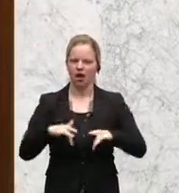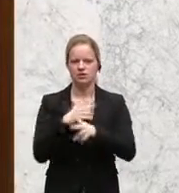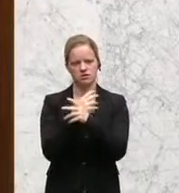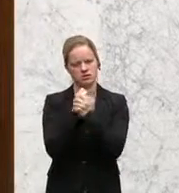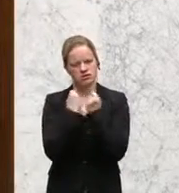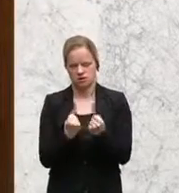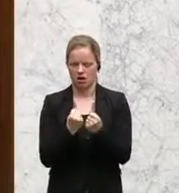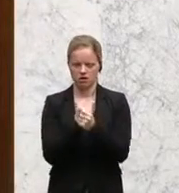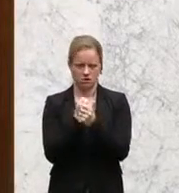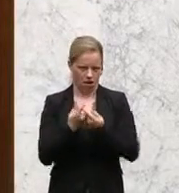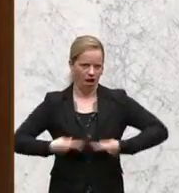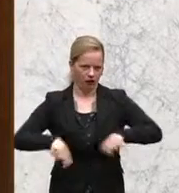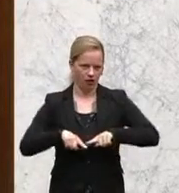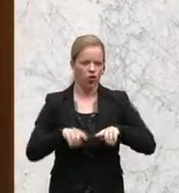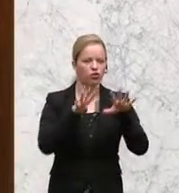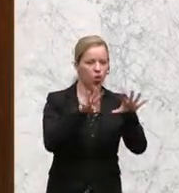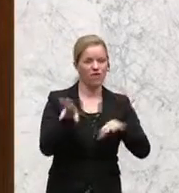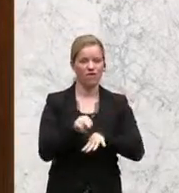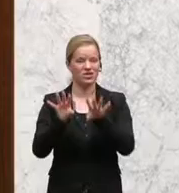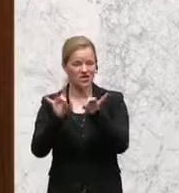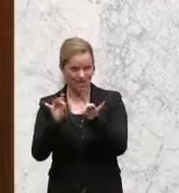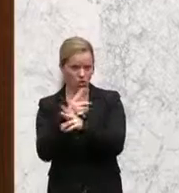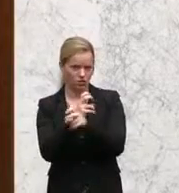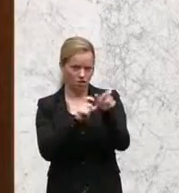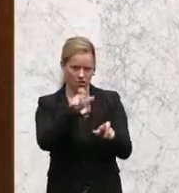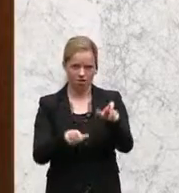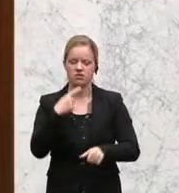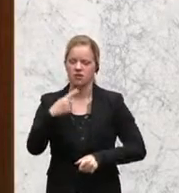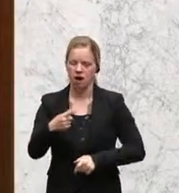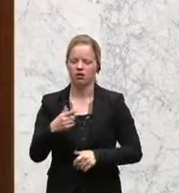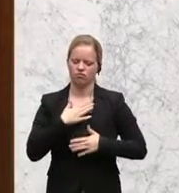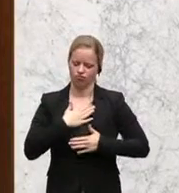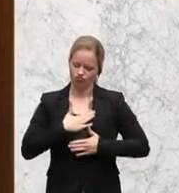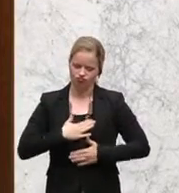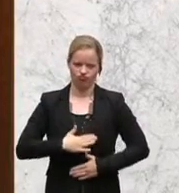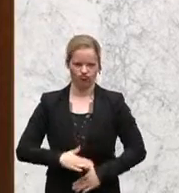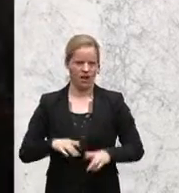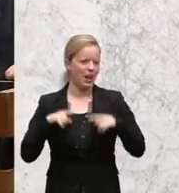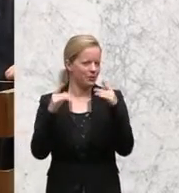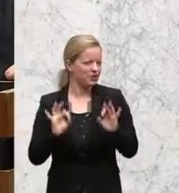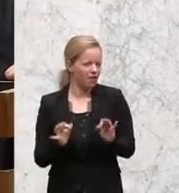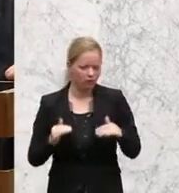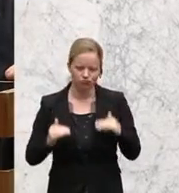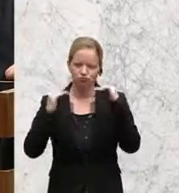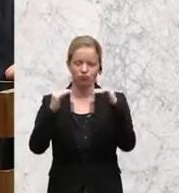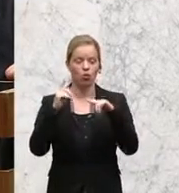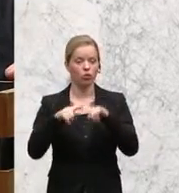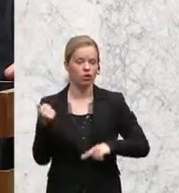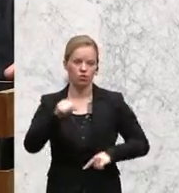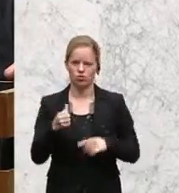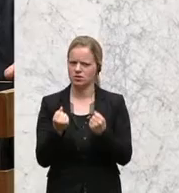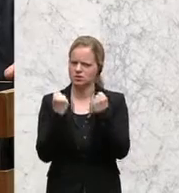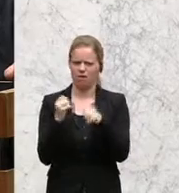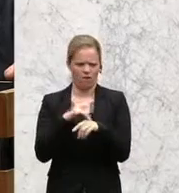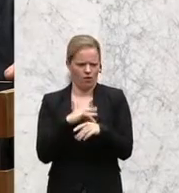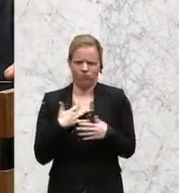Österreicherinnen sagen, sie fühlen sich hier wohl, nicht nur wohl, was die Lebensqualität anbelangt, sondern sie fühlen sich vor allem sicher. Das